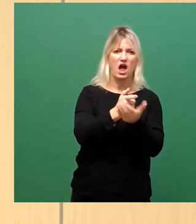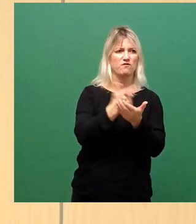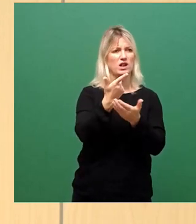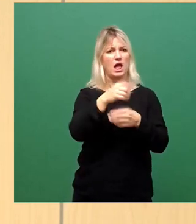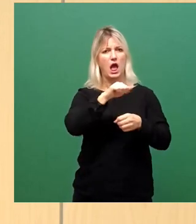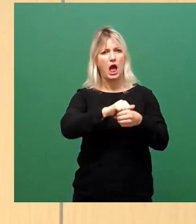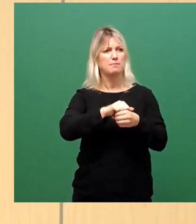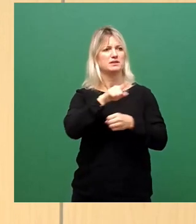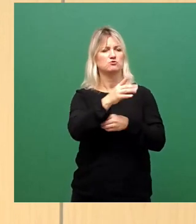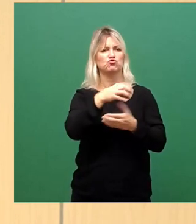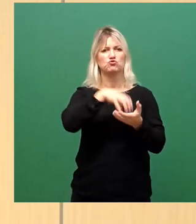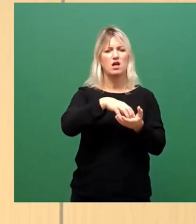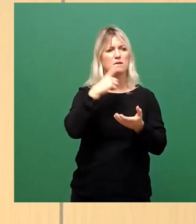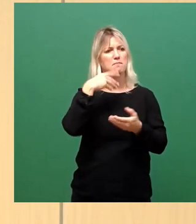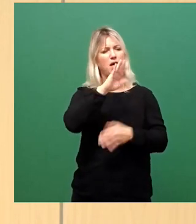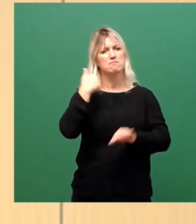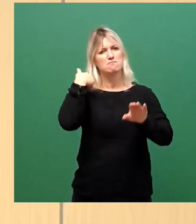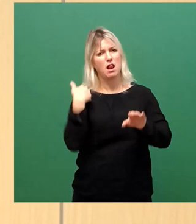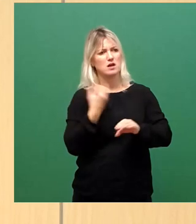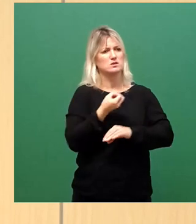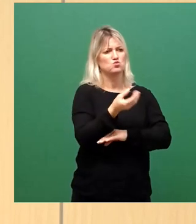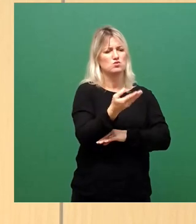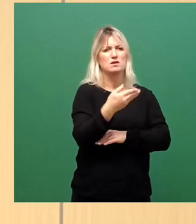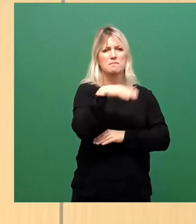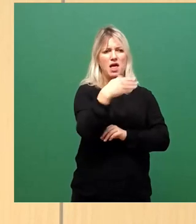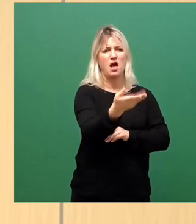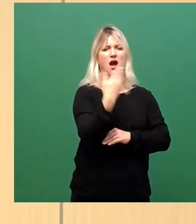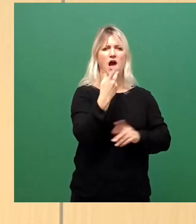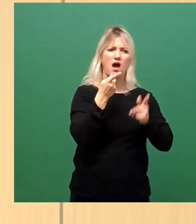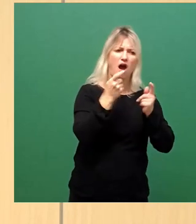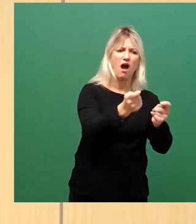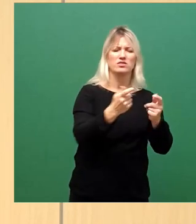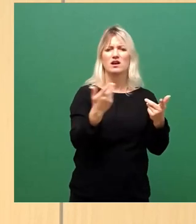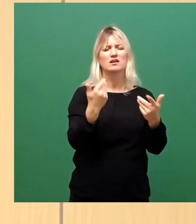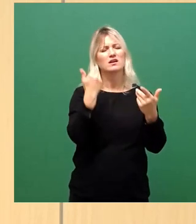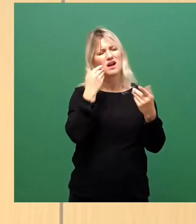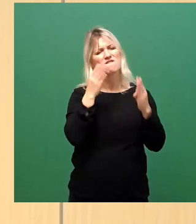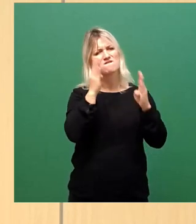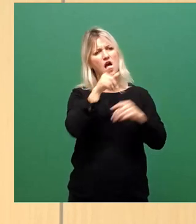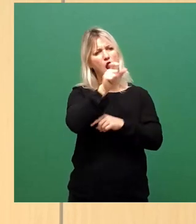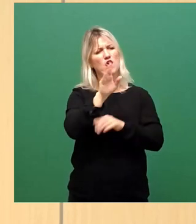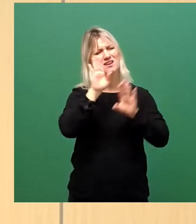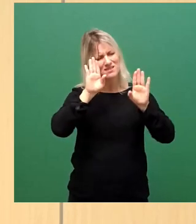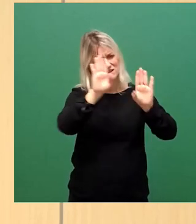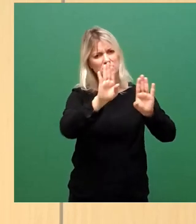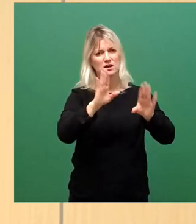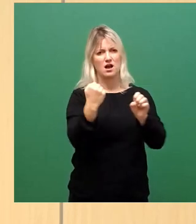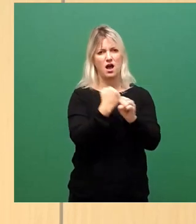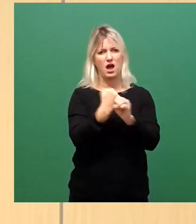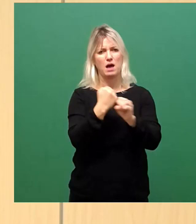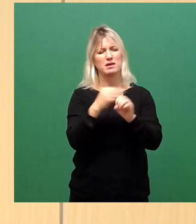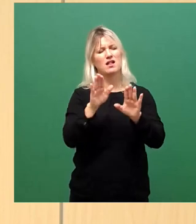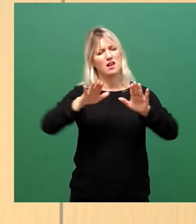Dingen zu belasten, nicht weiter im Prinzip mit sinnlosen Anträgen, sondern lassen Sie die Fachleute arbeiten und ich denke auch, dass